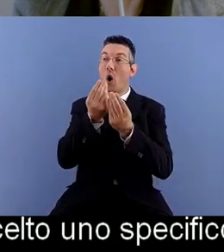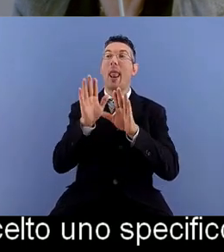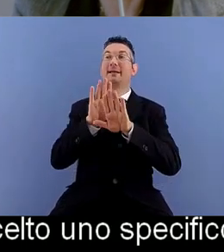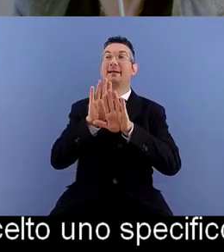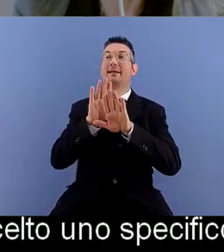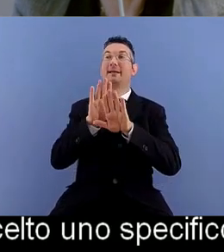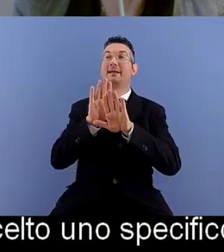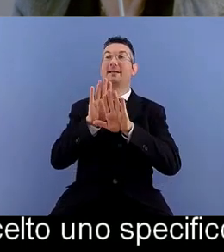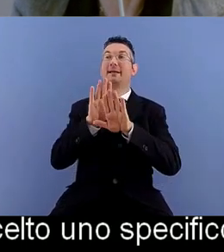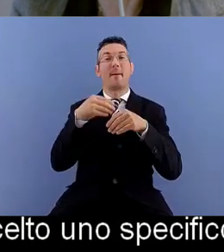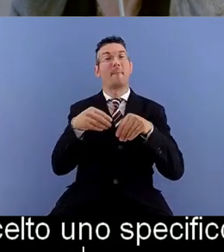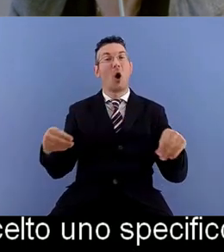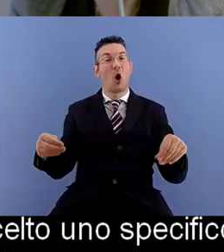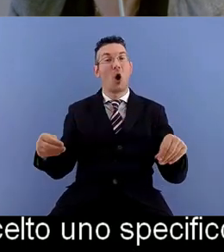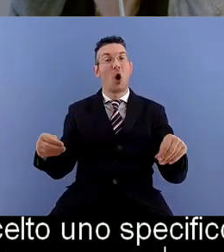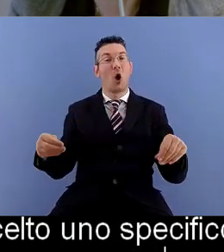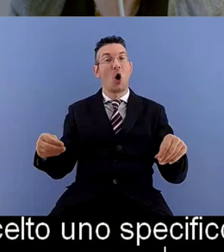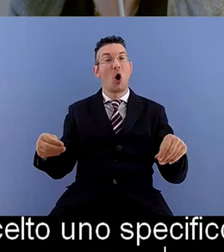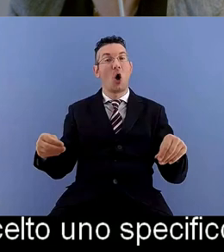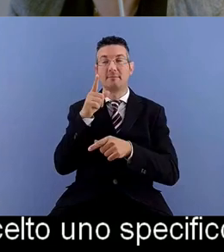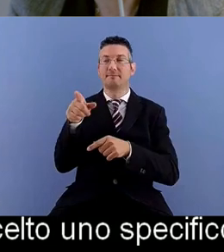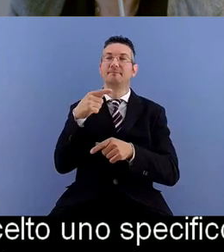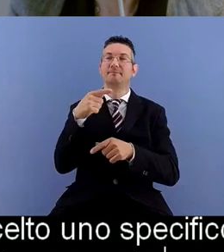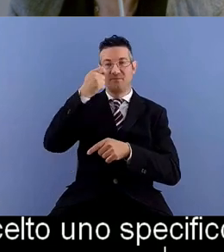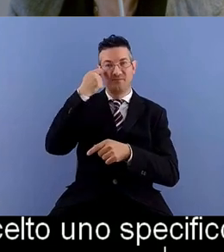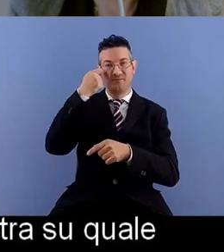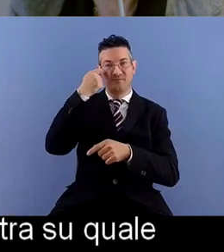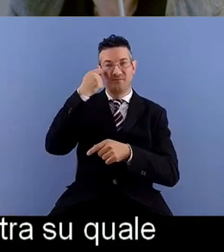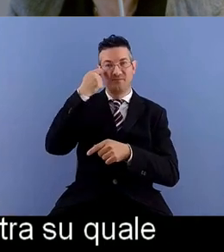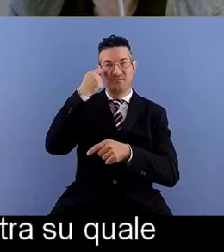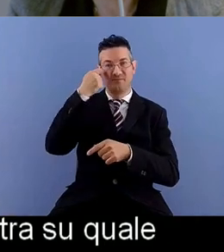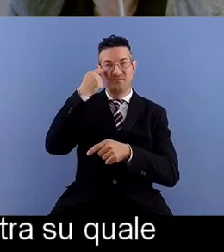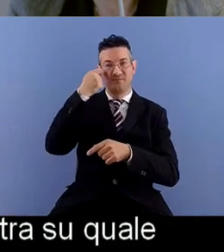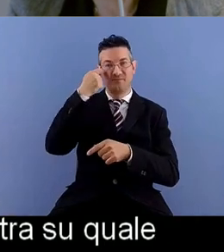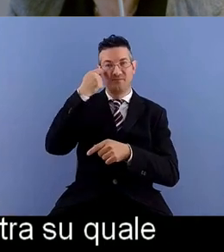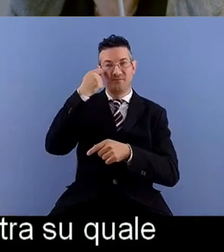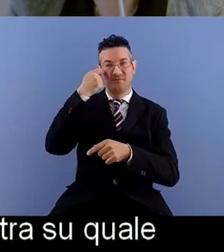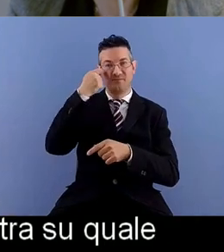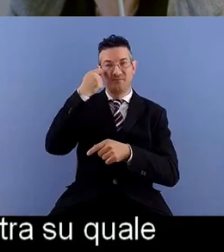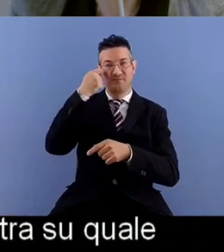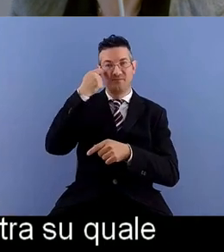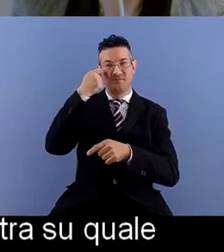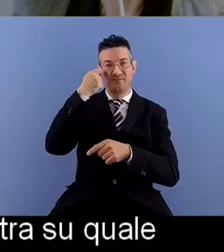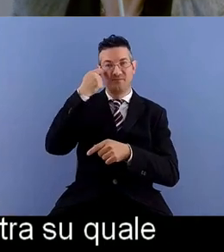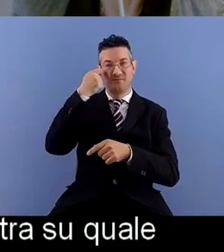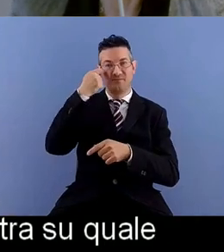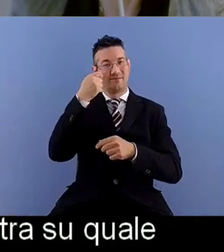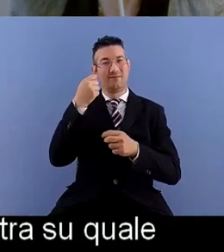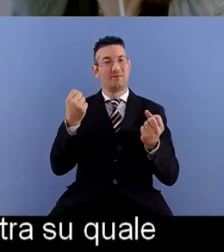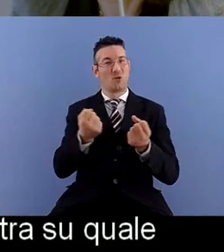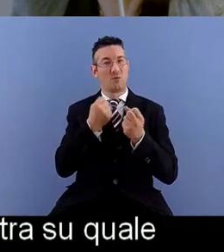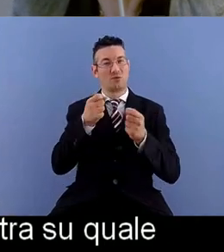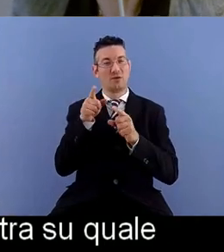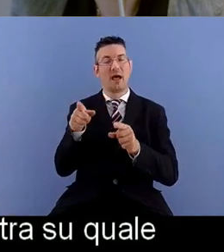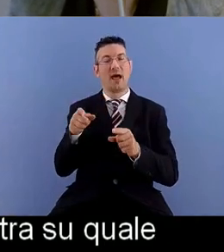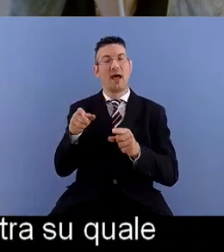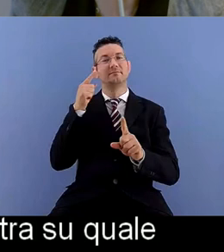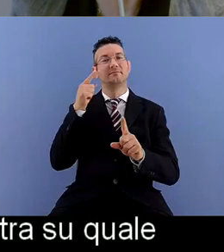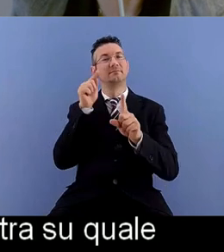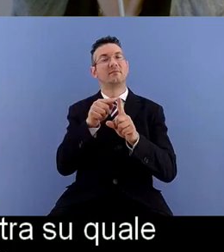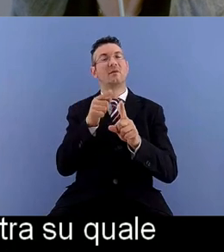realizzare un audio video promozionale con la finalità comunicativa di invitare alla